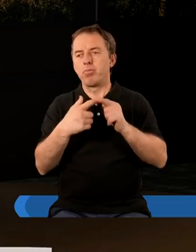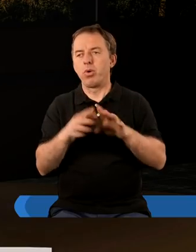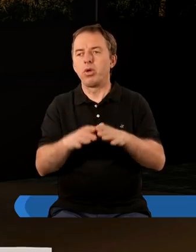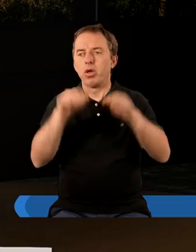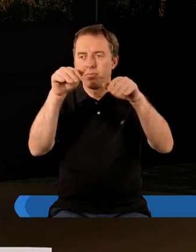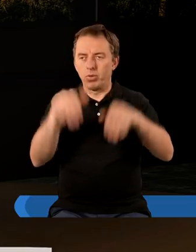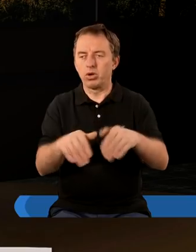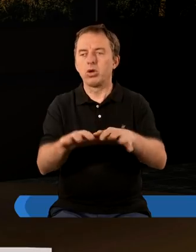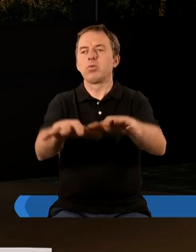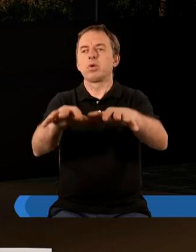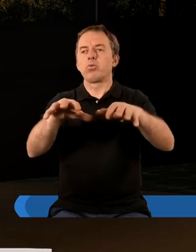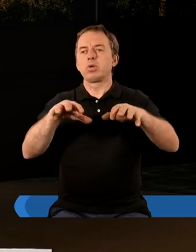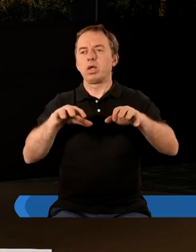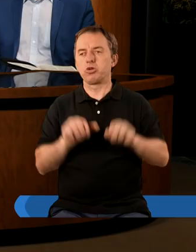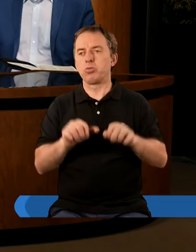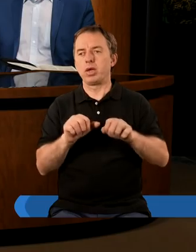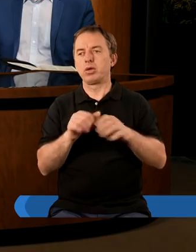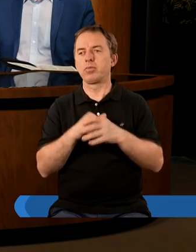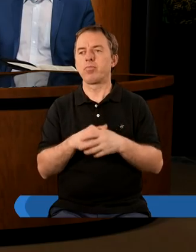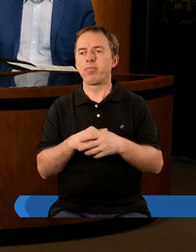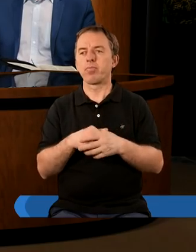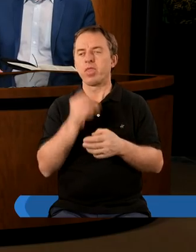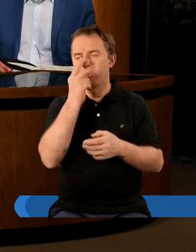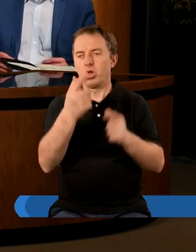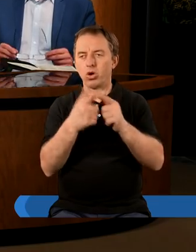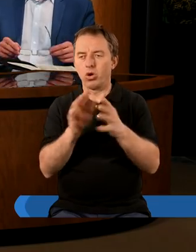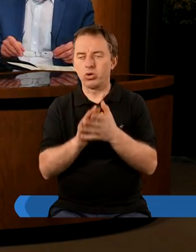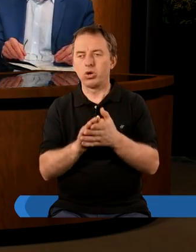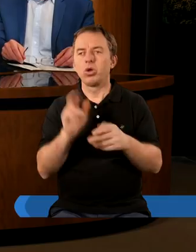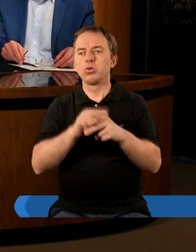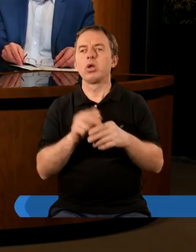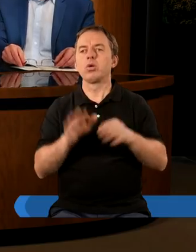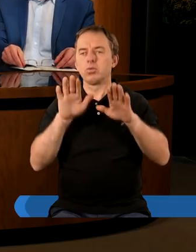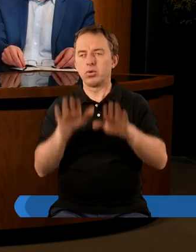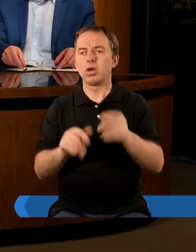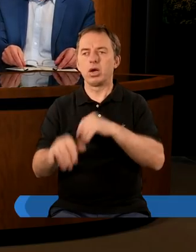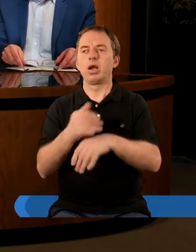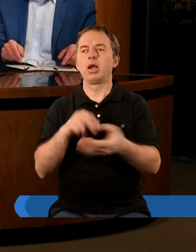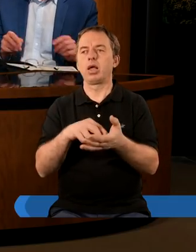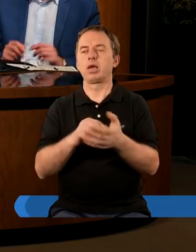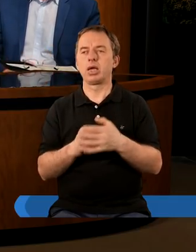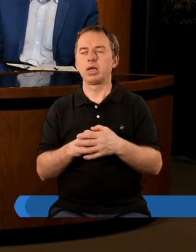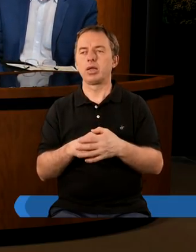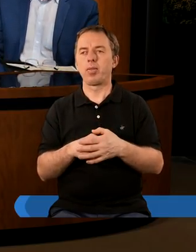momentu kiedy możemy się zatrzymać widzimy Kościół który popada w duchowy letarg